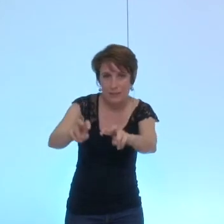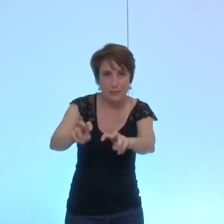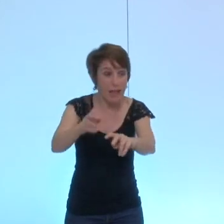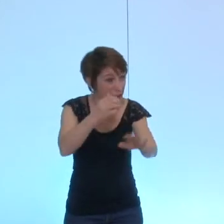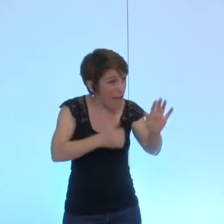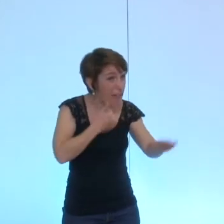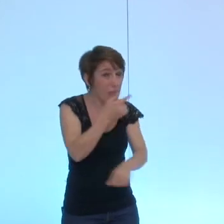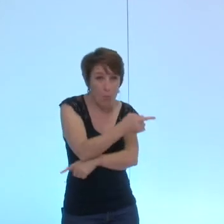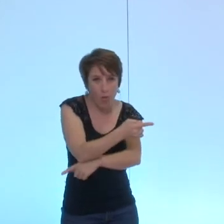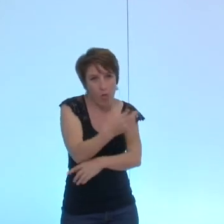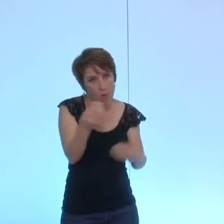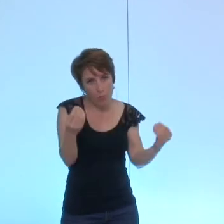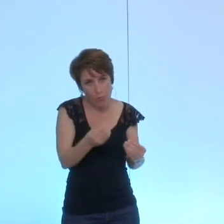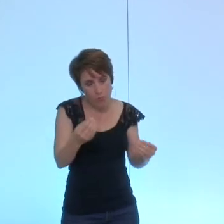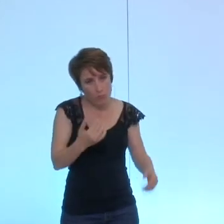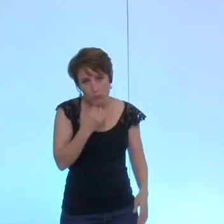indépendante